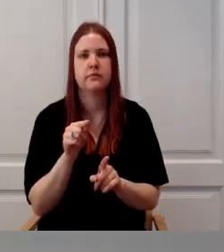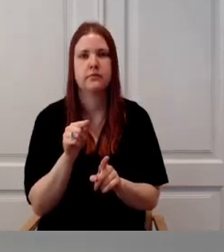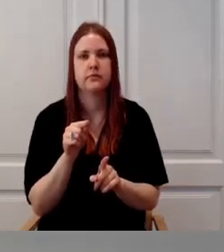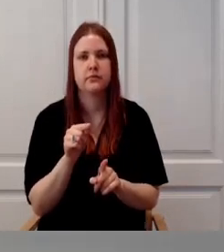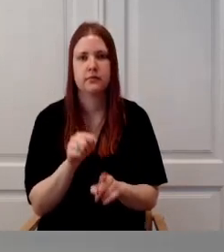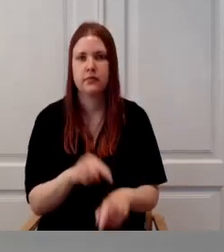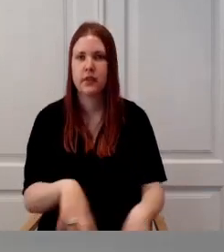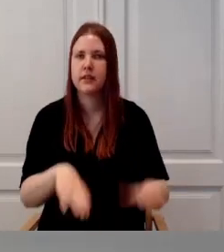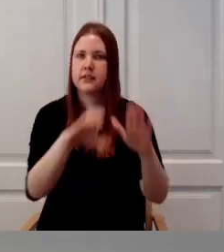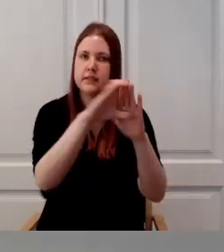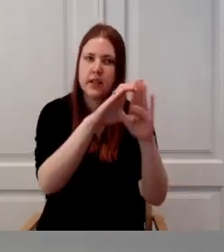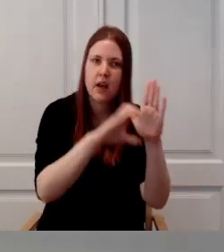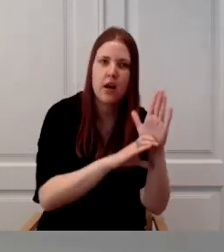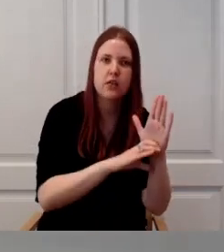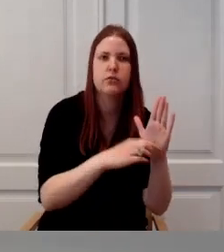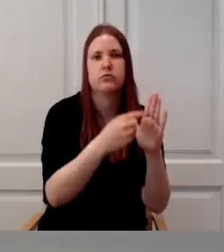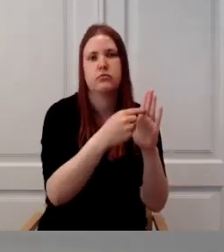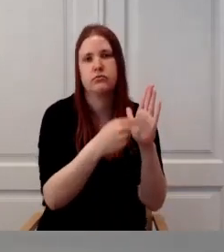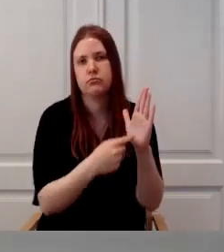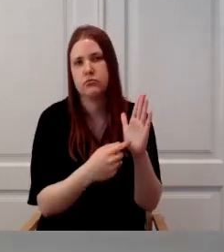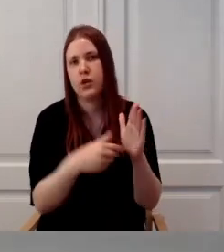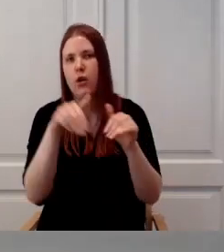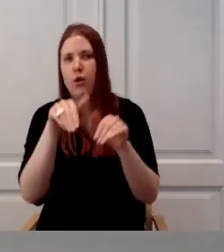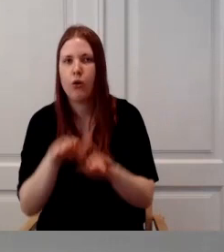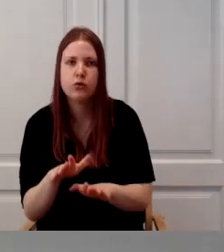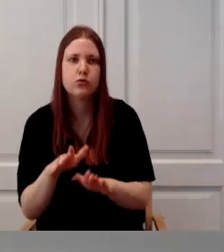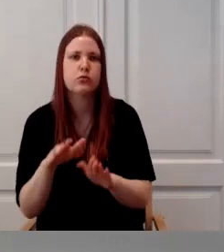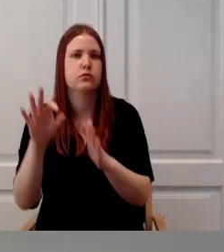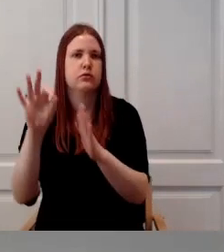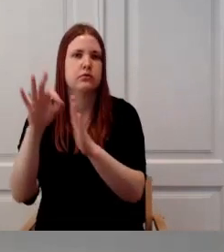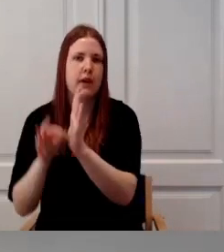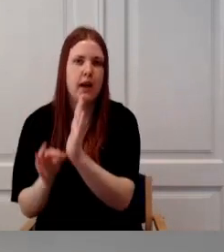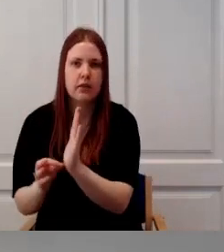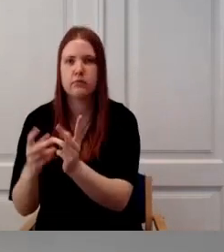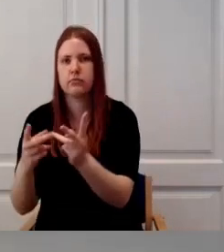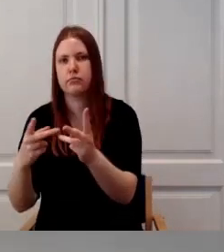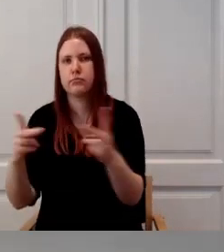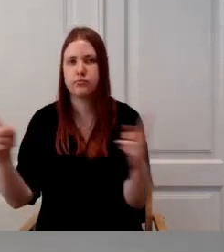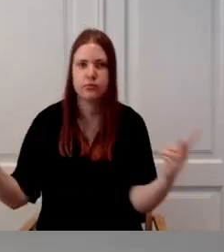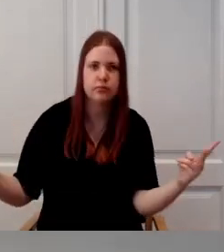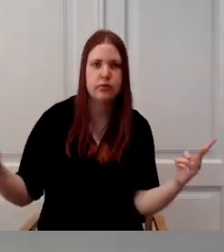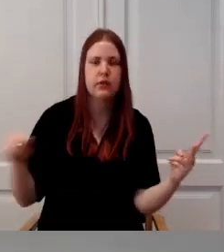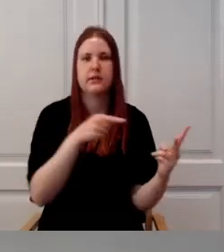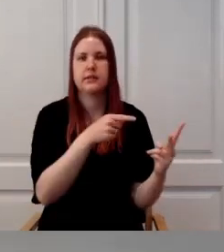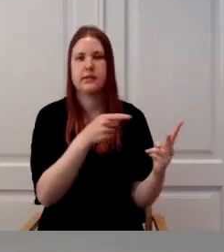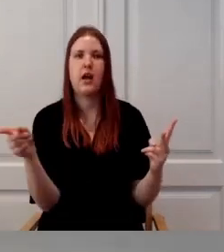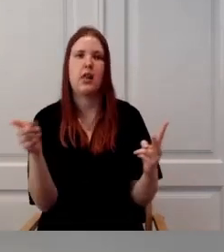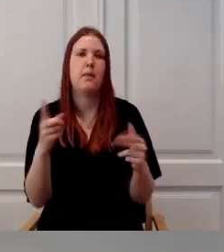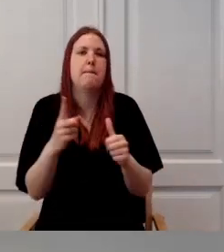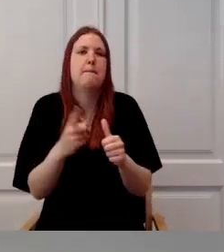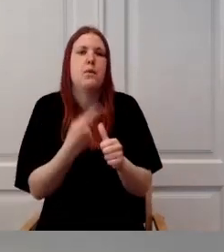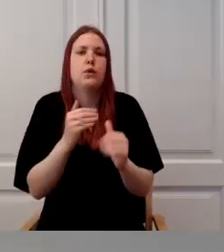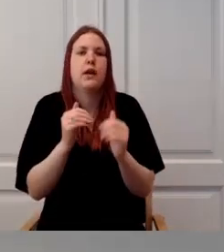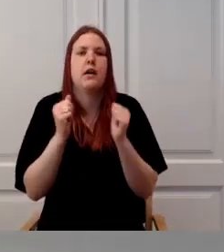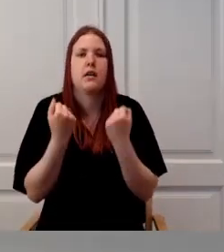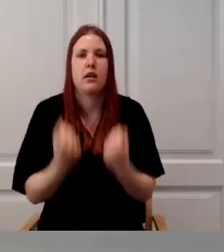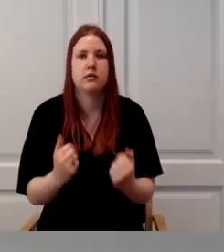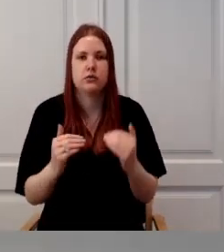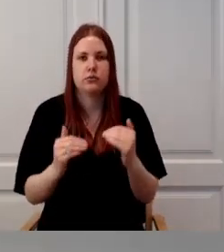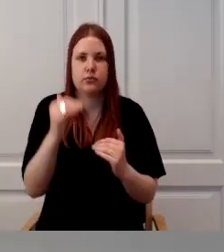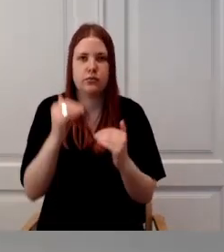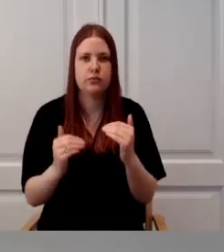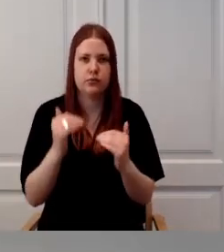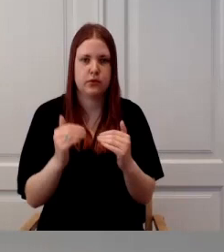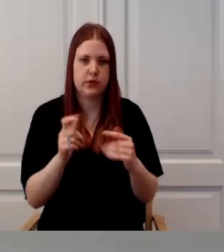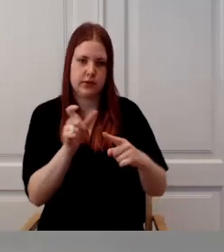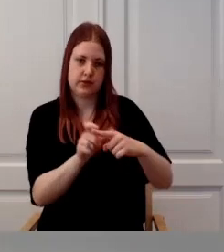sõigusaktides ja otsustel ja siis väljaandas informatsioonist puude raskus astma. Täna teavad kõik,